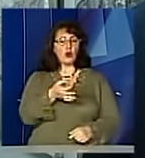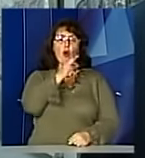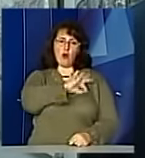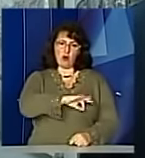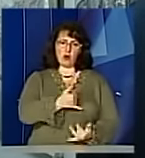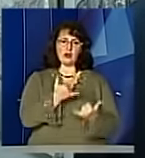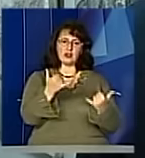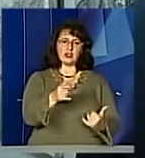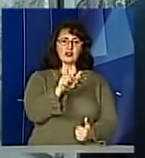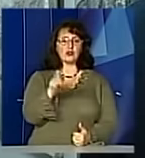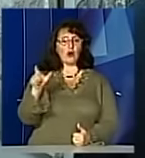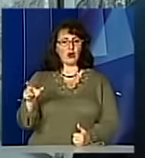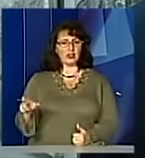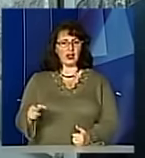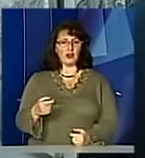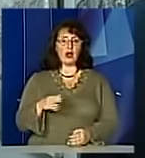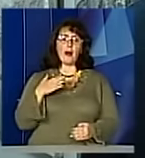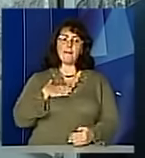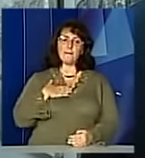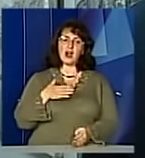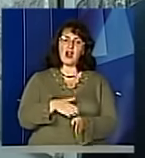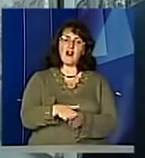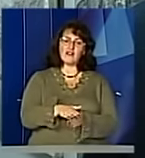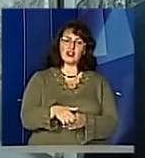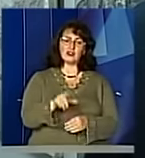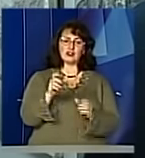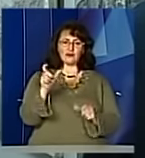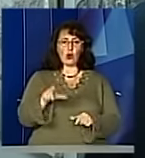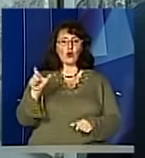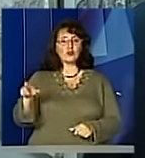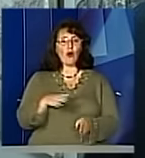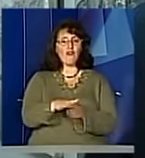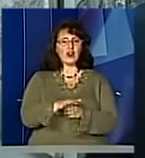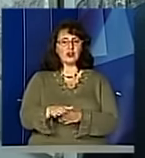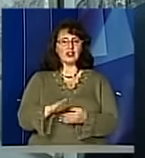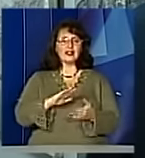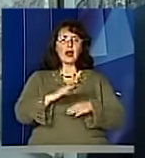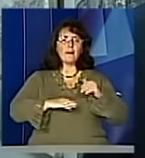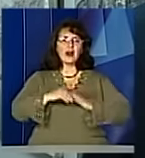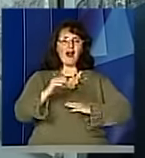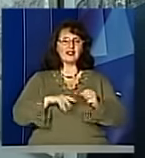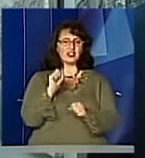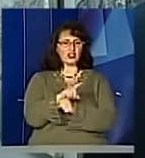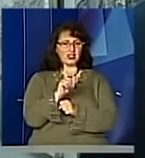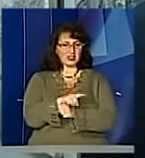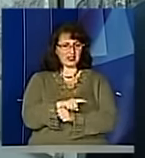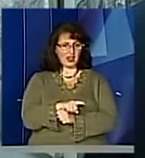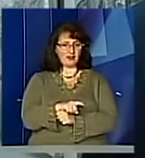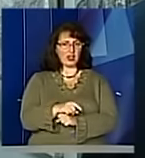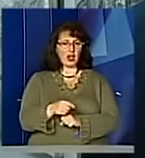оскільки ми з ними виконали, вірніше, вони виконали декілька практичних завдань, в яких вони повинні були самостійно,